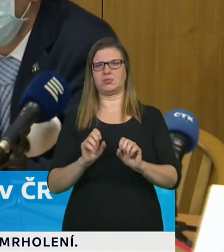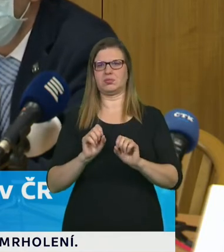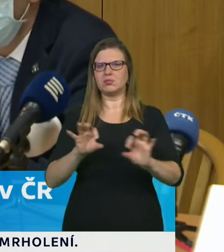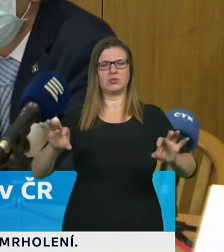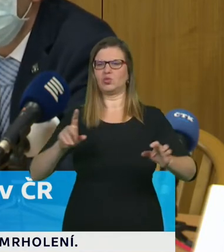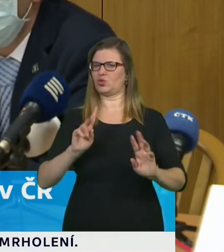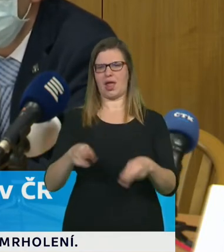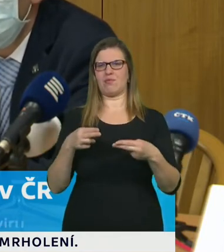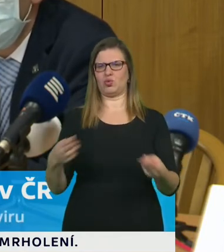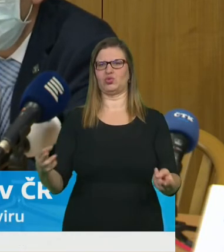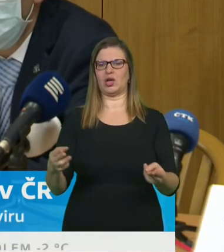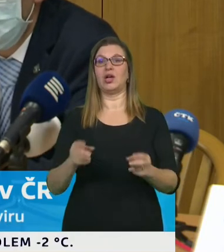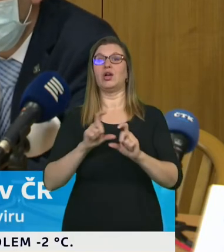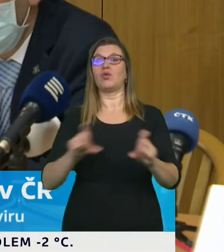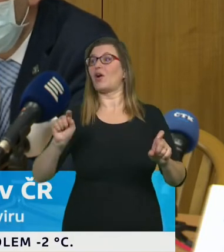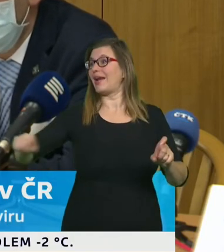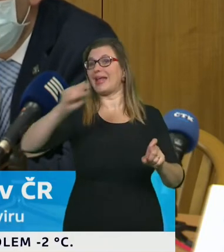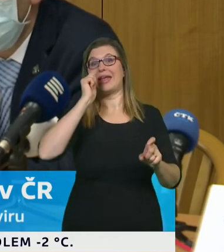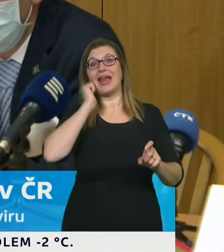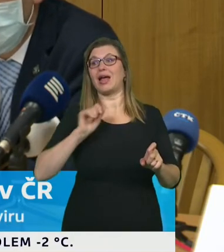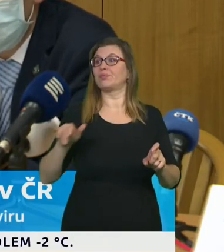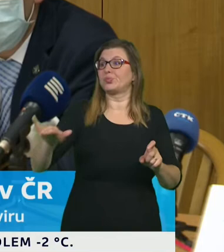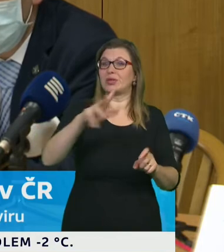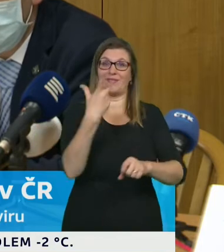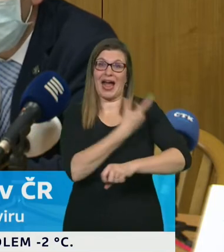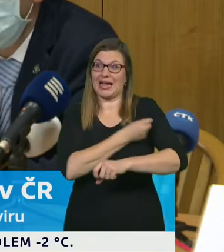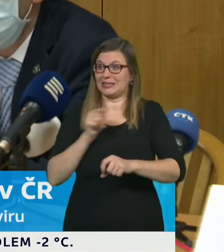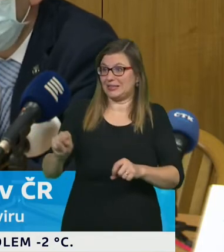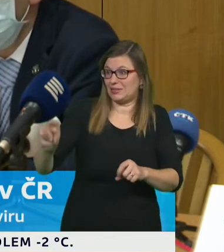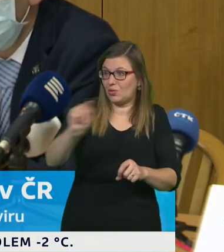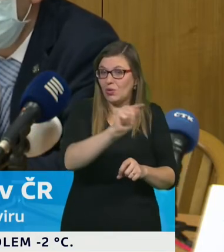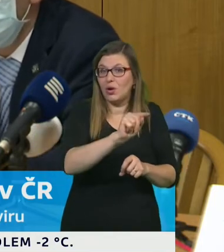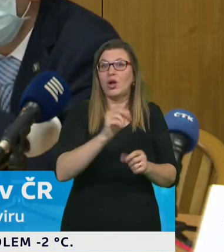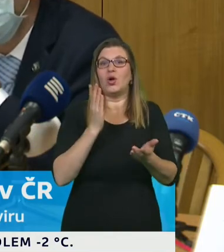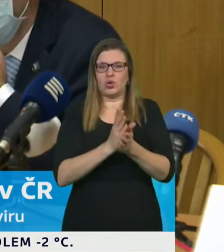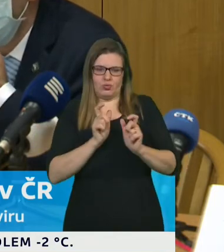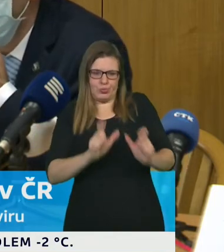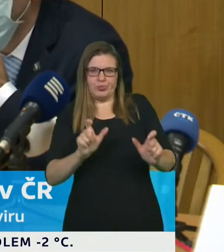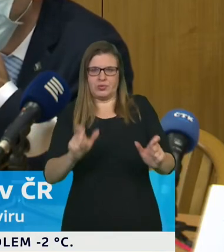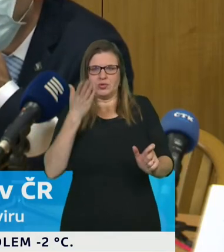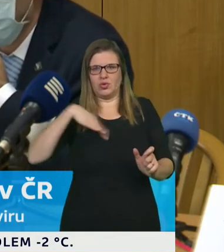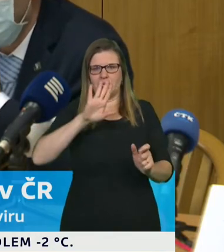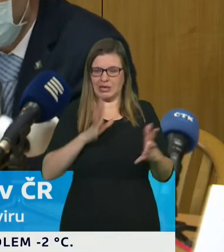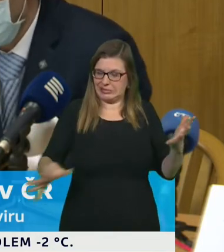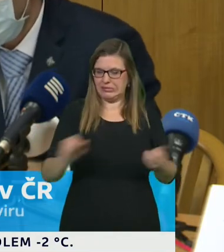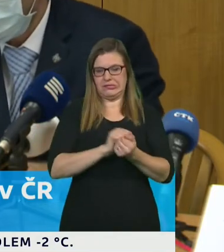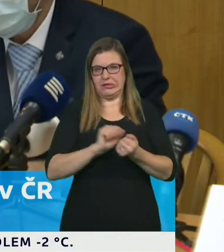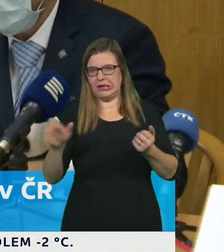se v našem těle pomnoží a on nám tudíž nebude škodit to je princip jakékoliv vakcín